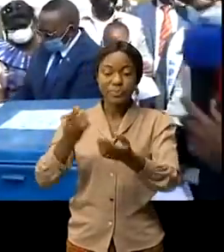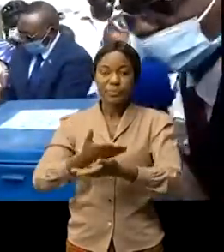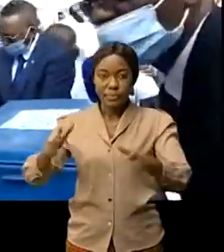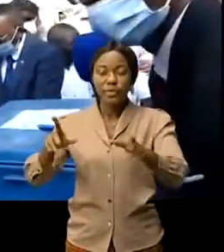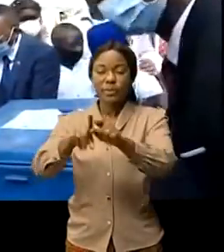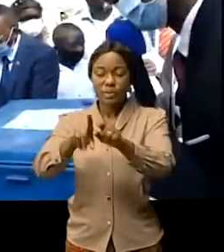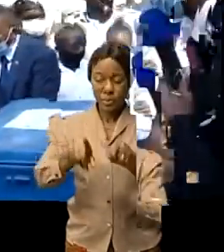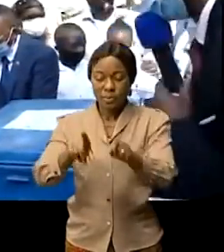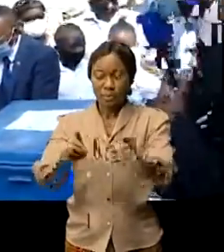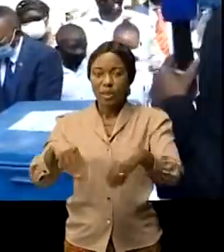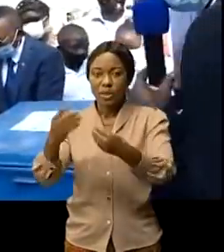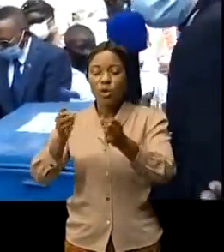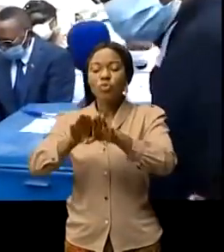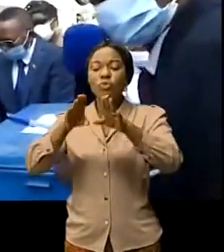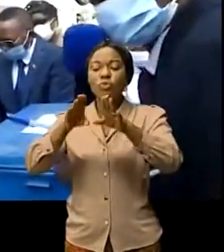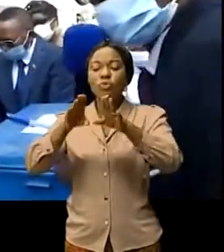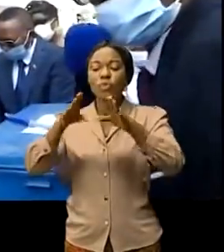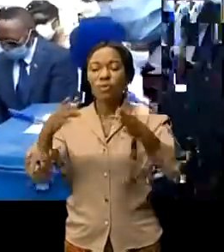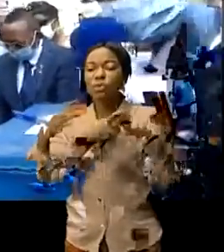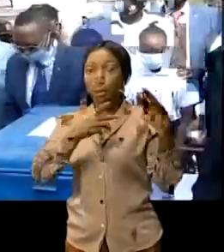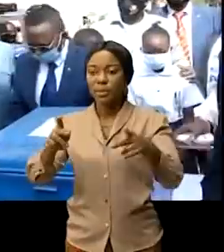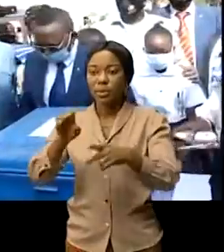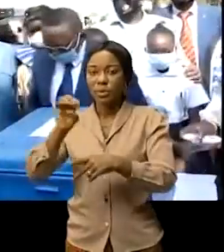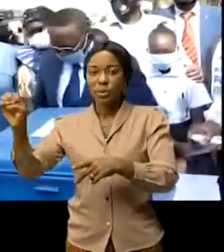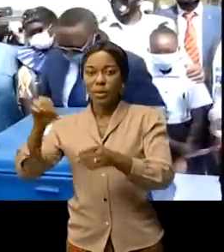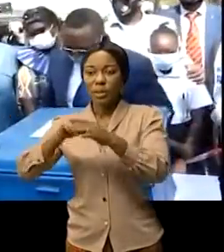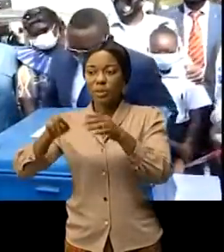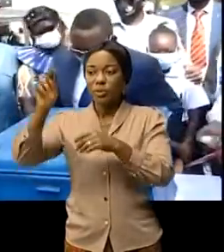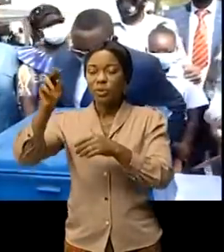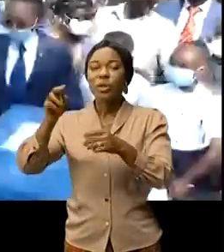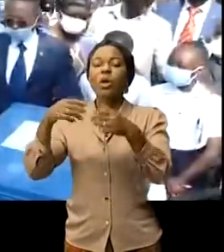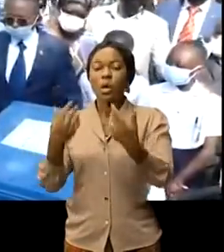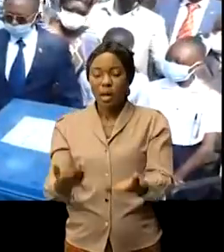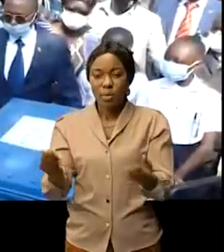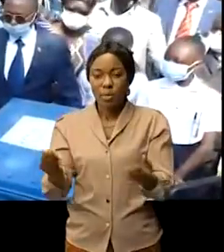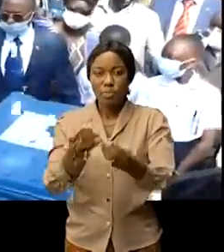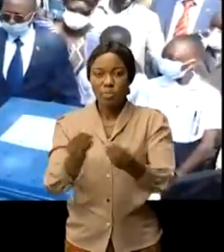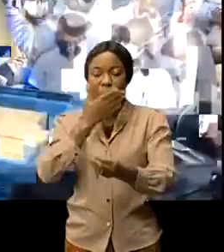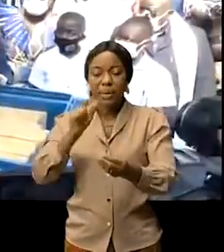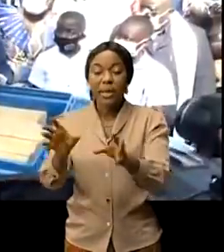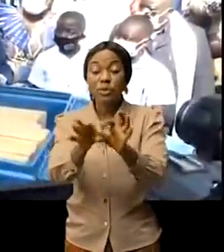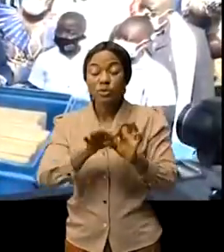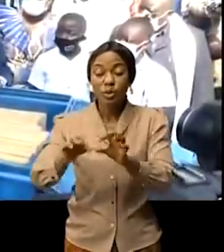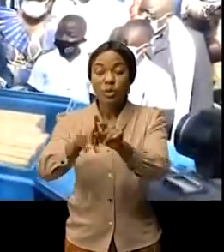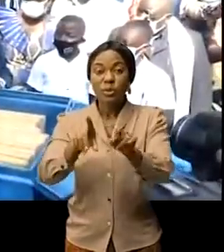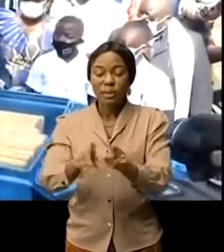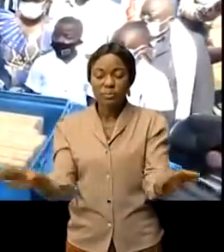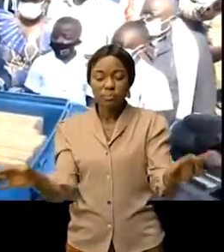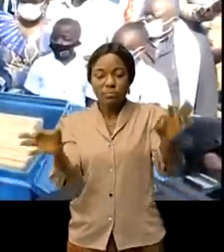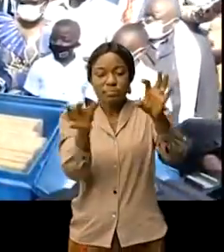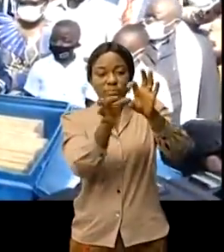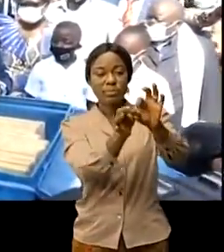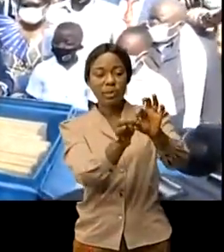Mwaba, a été donné à partir de Gomorra, la province du Nord-Kivu. Cela, par solidarité et attachement de la